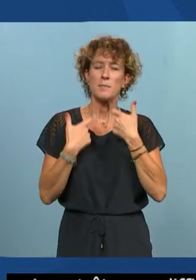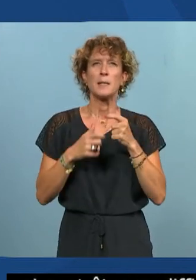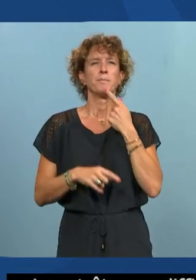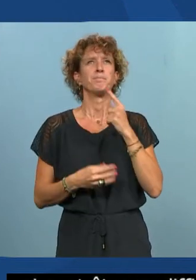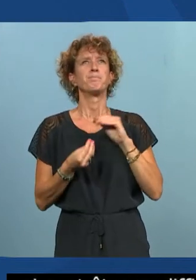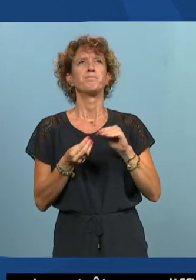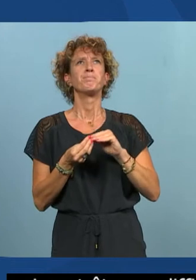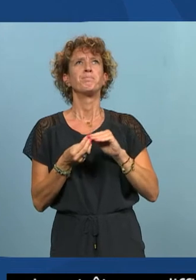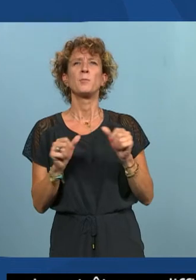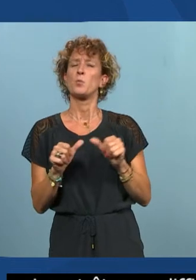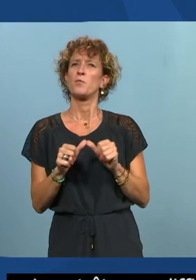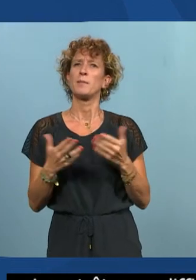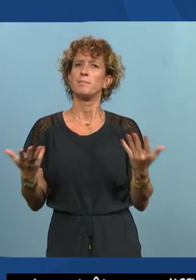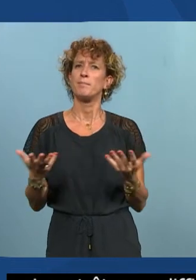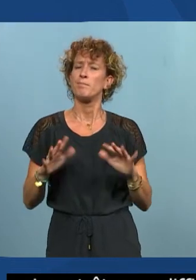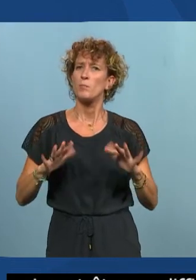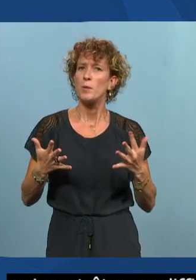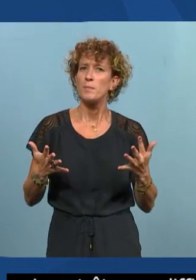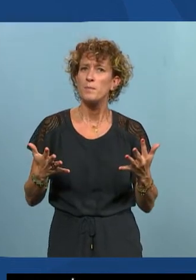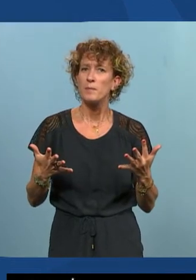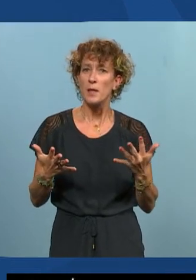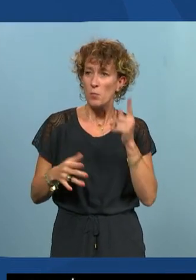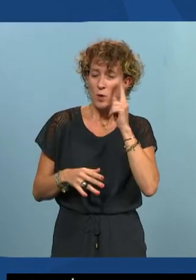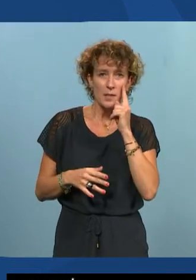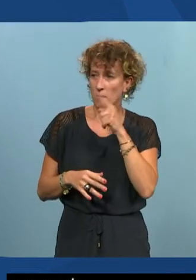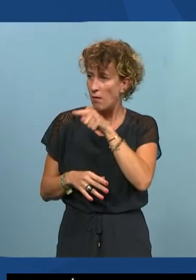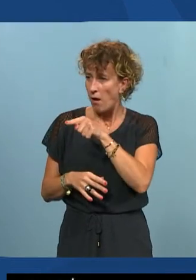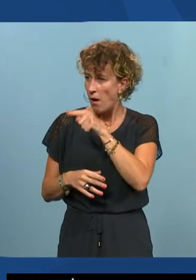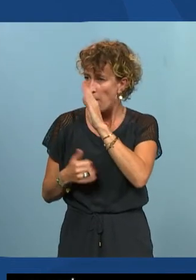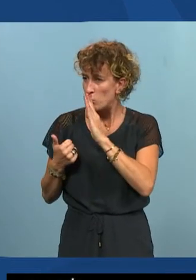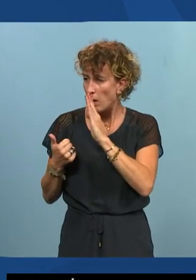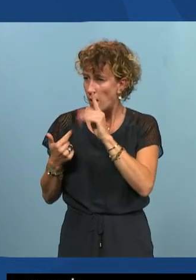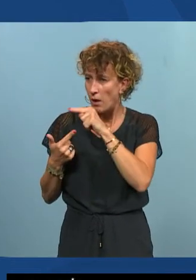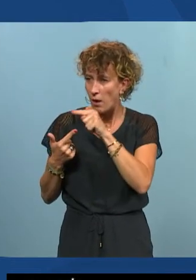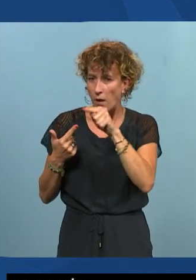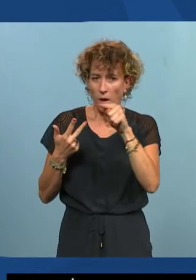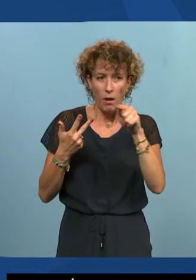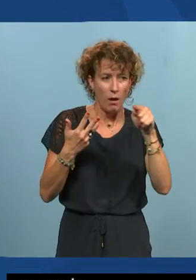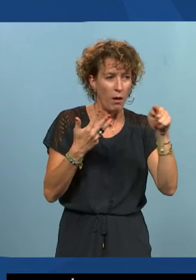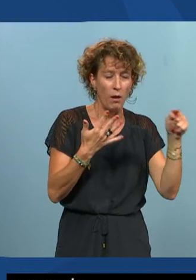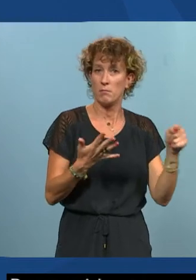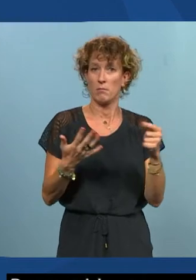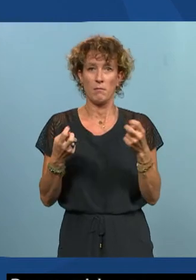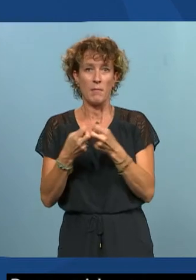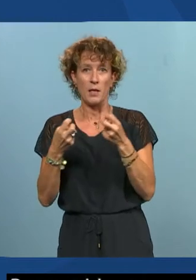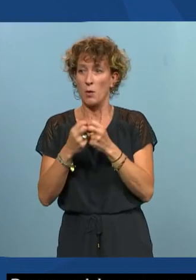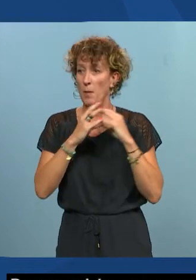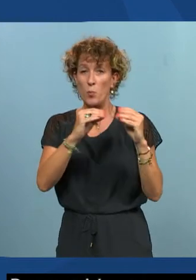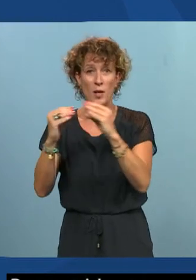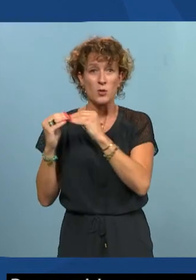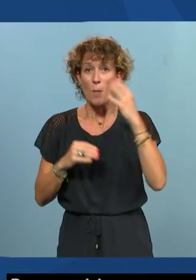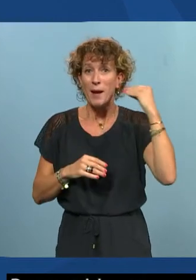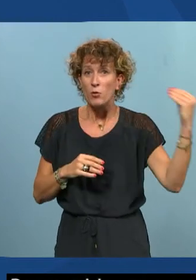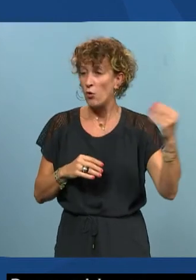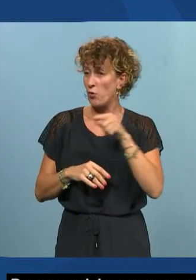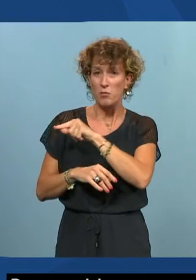Il y a de tels besoins et en réalité le besoin d'une personne à l'autre, même d'une personne malentendante à une autre personne malentendante va être différente. Je pense qu